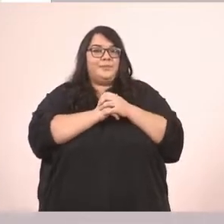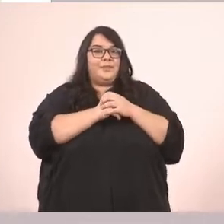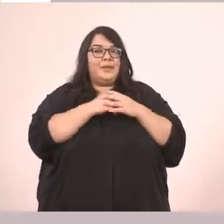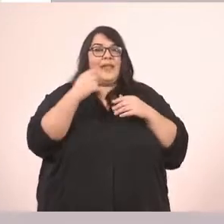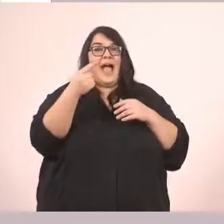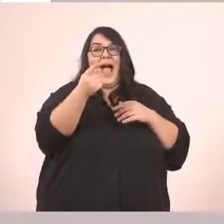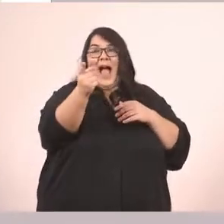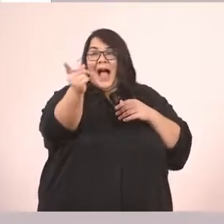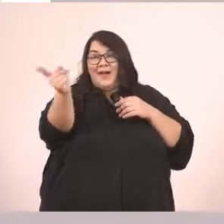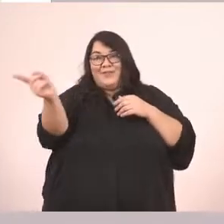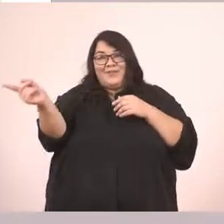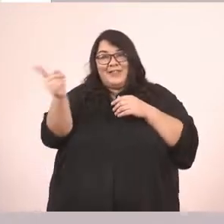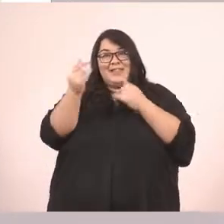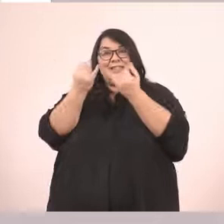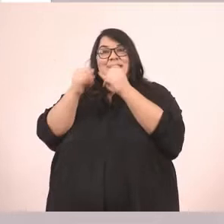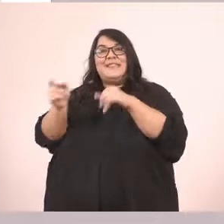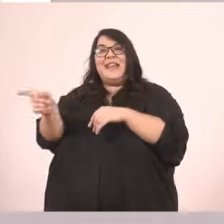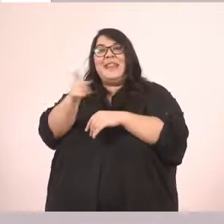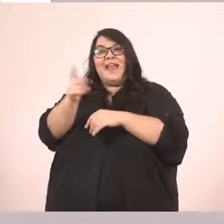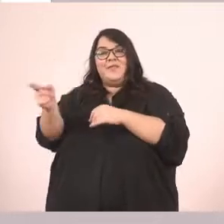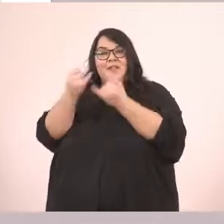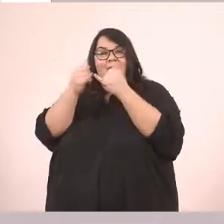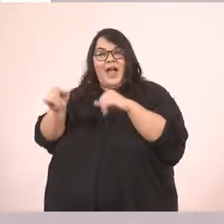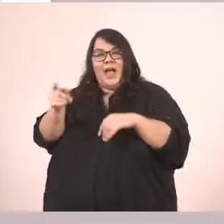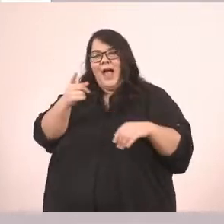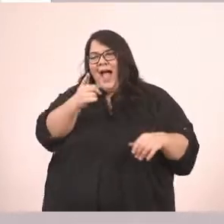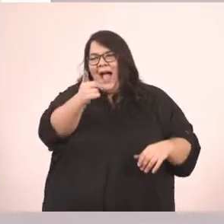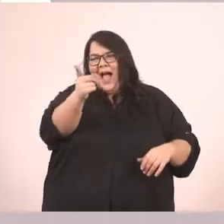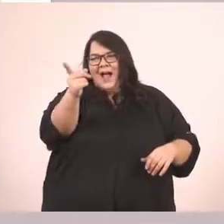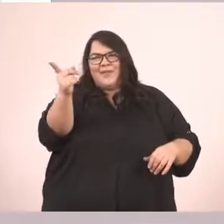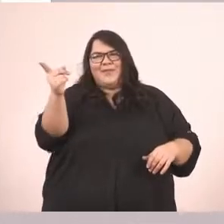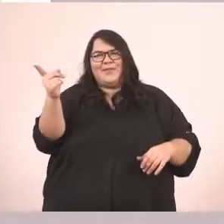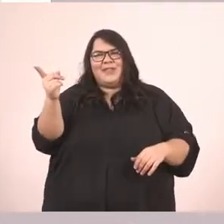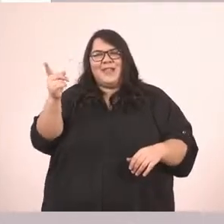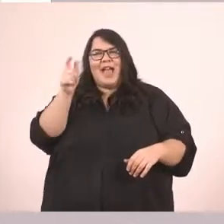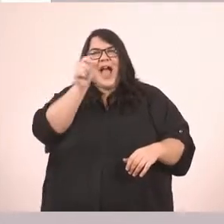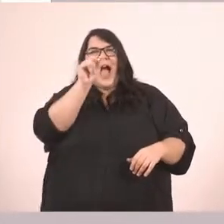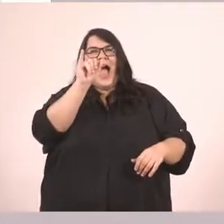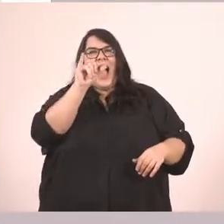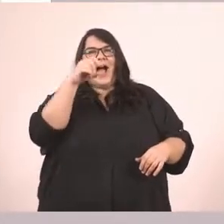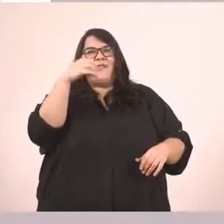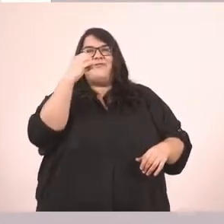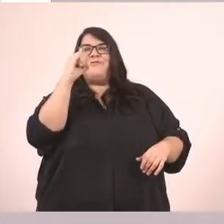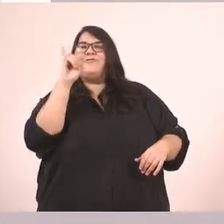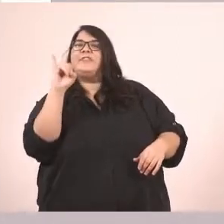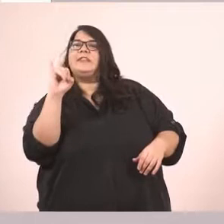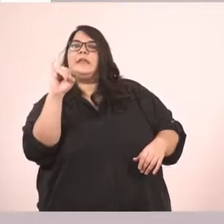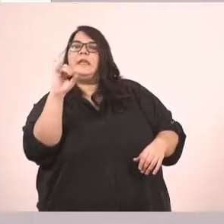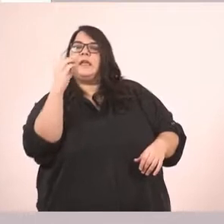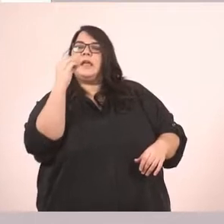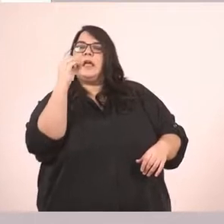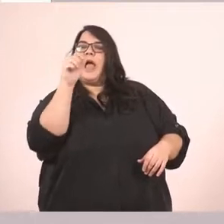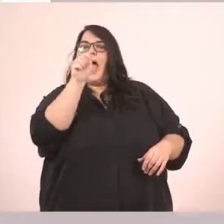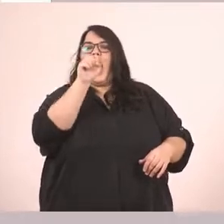Αυτή, ξαδέλφια. Αυτή. Το αυτή είναι γραμμένο στο τέλος με ο μικρονιώτα. Κάτι το